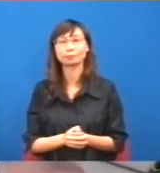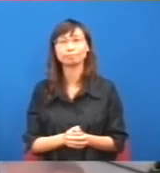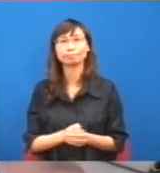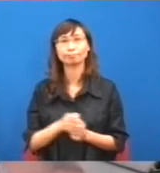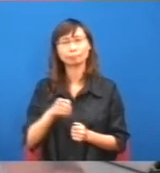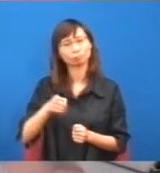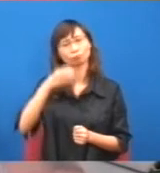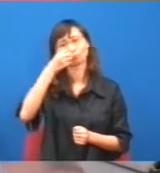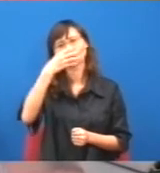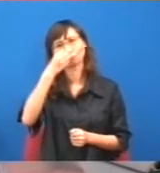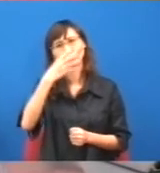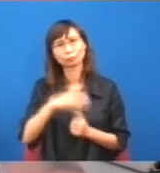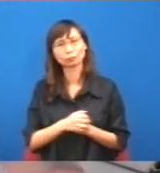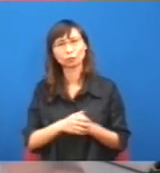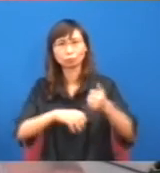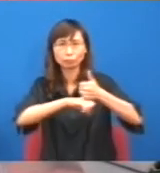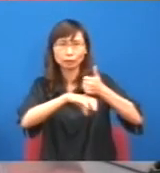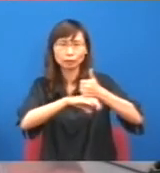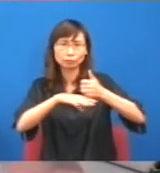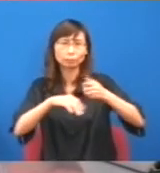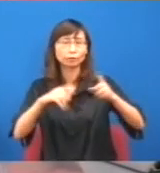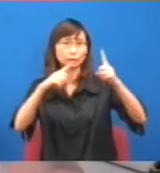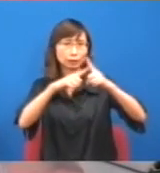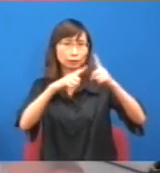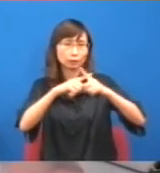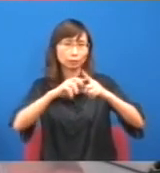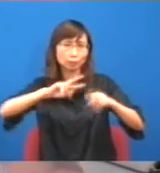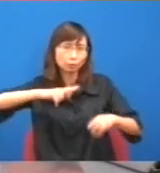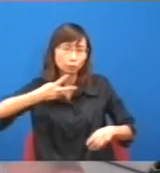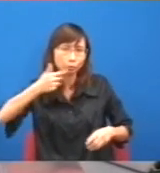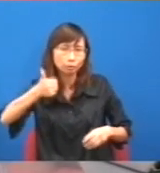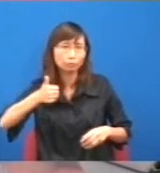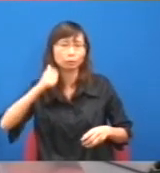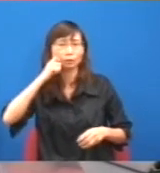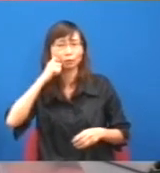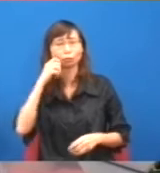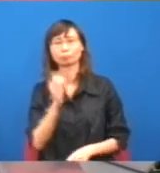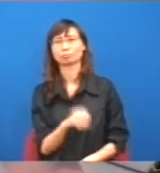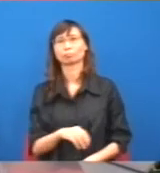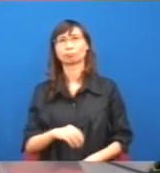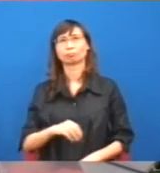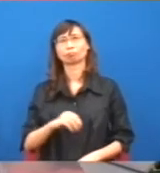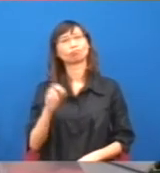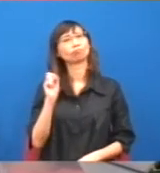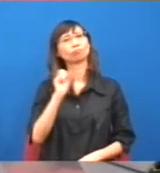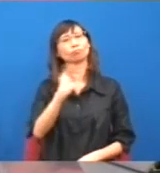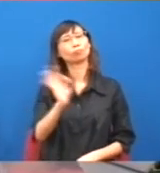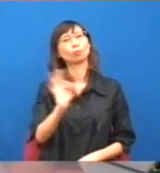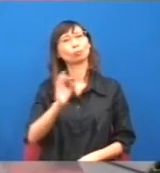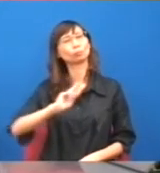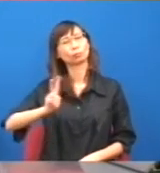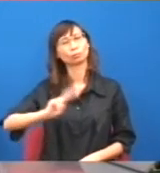香港的基層勞工改善生活的機會等於沒有,因為你長期來說,